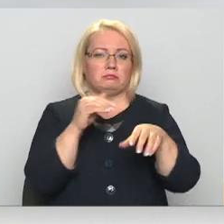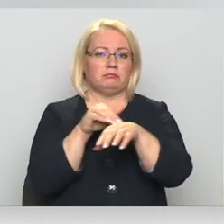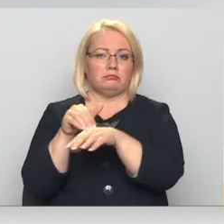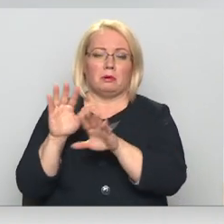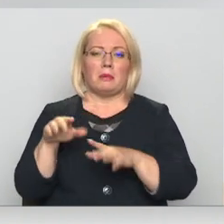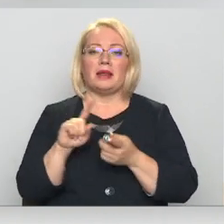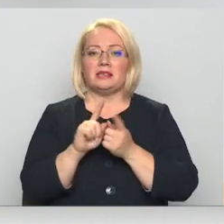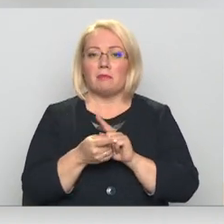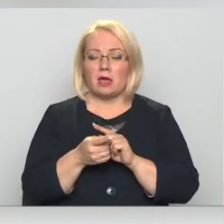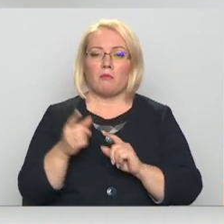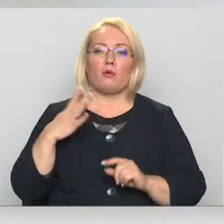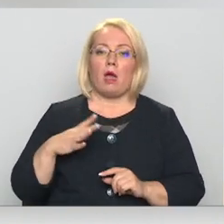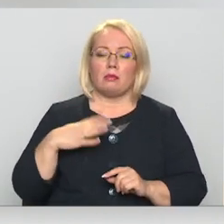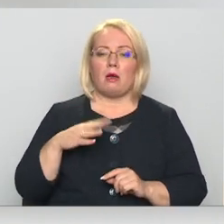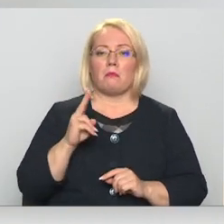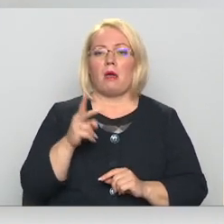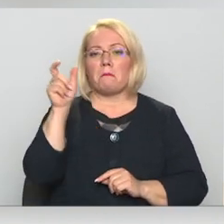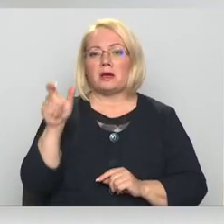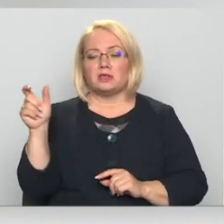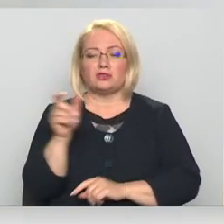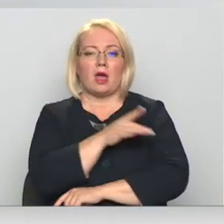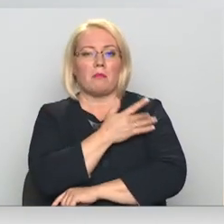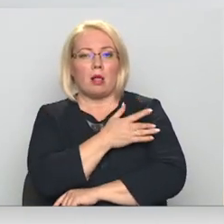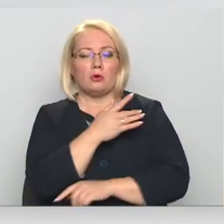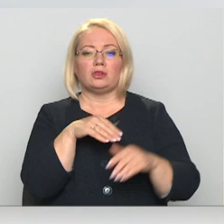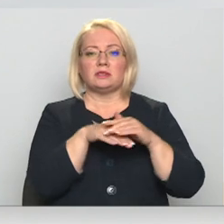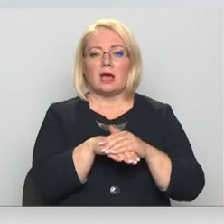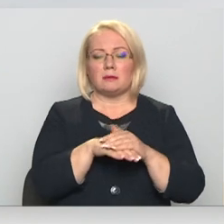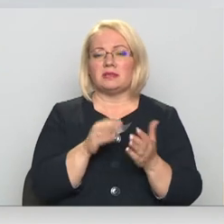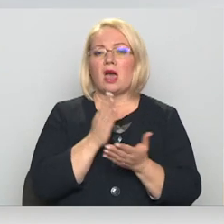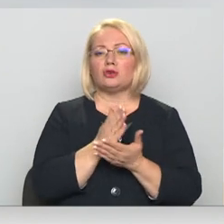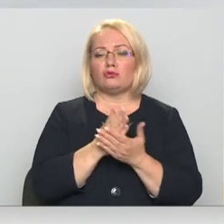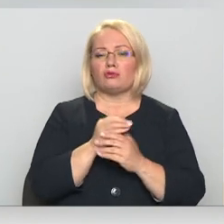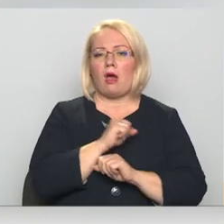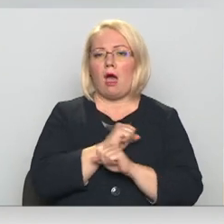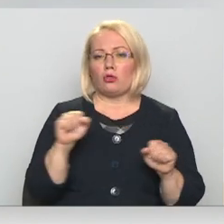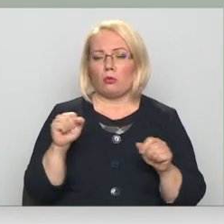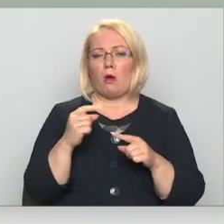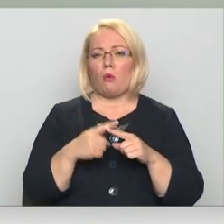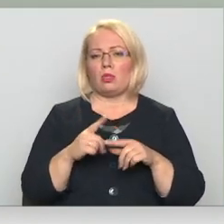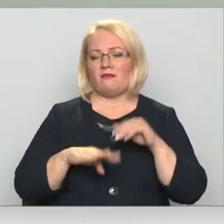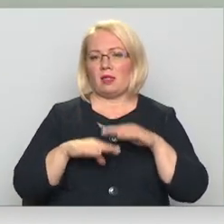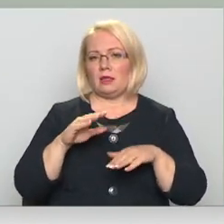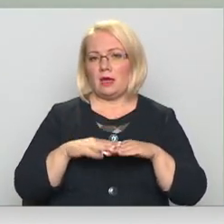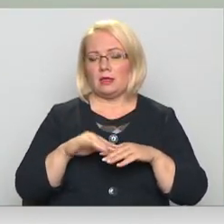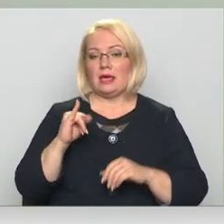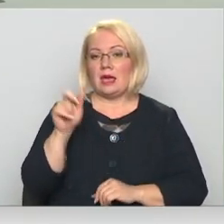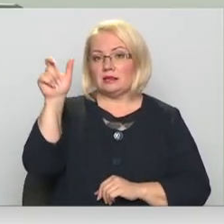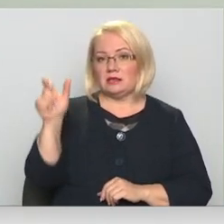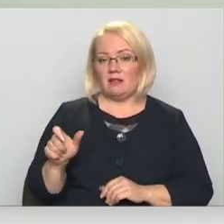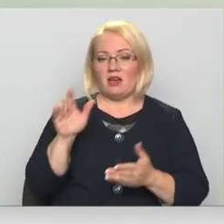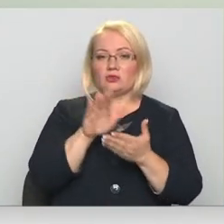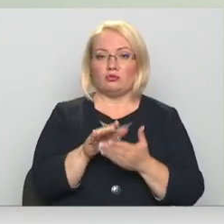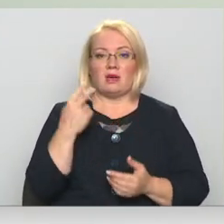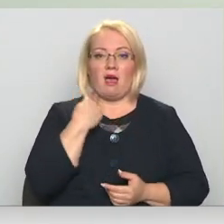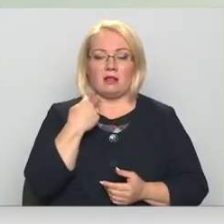izmaiņām līdz ar to gaidām, ka pasažieru apkalpošana saglabāsies eso šajā ātrumā un kvalitātē. Ja persona uz Lielbritāniju